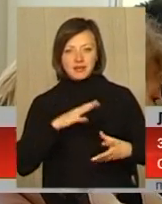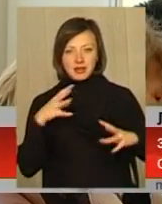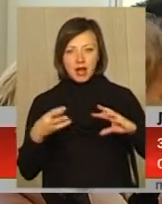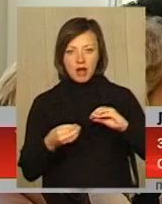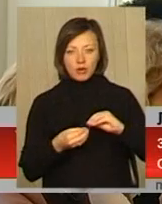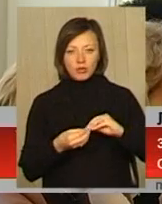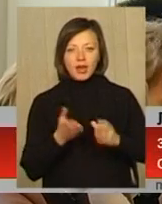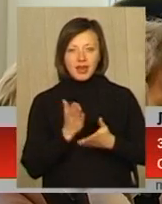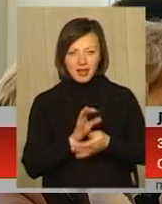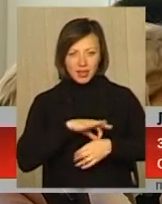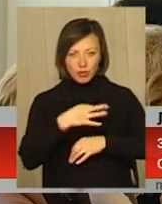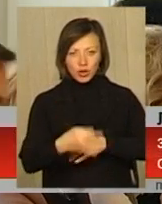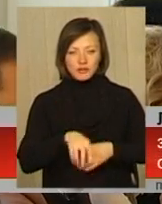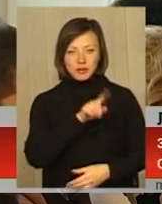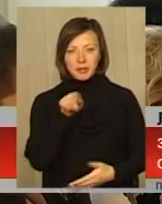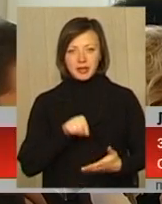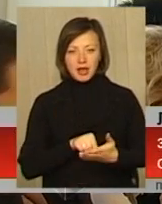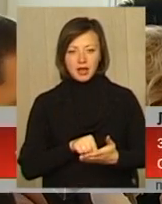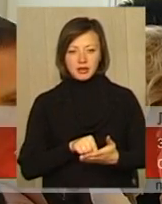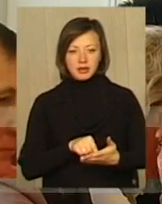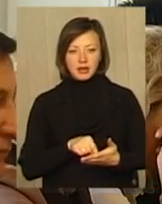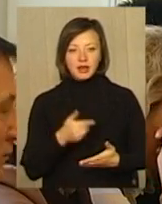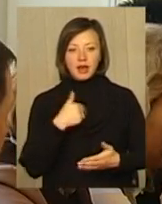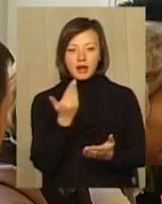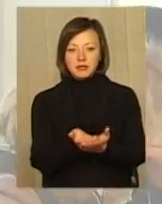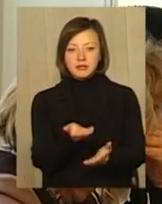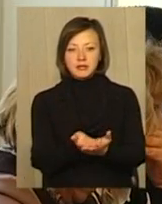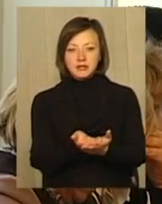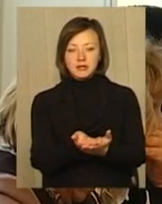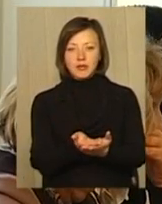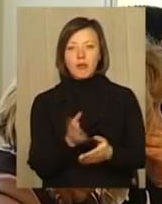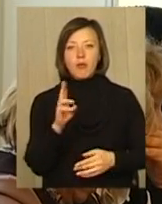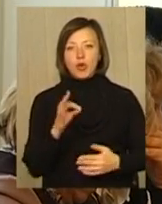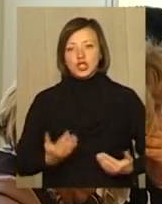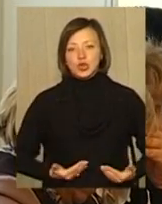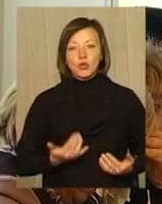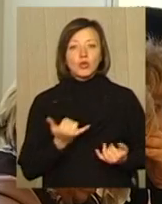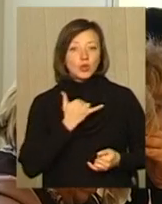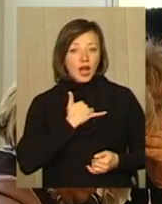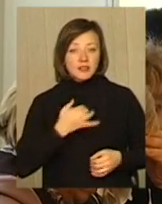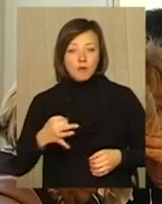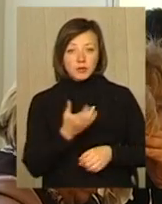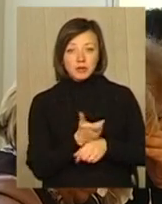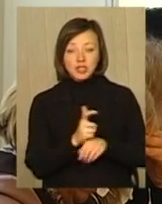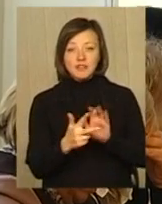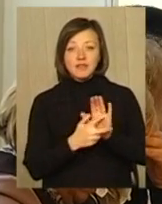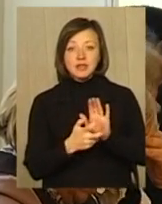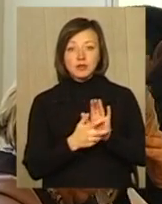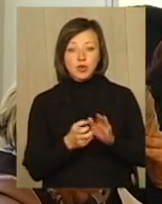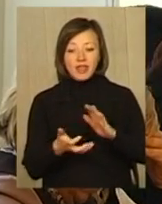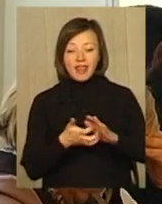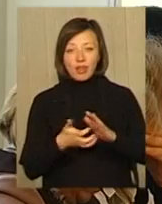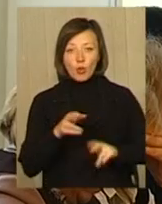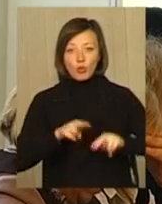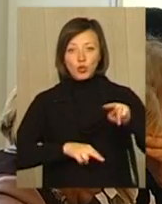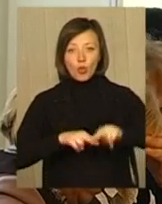Є наболівші питання, я наводив приклад, допустим, по житлу. Сьогодні ми маємо по області більше 800 недобудованих